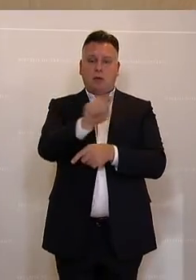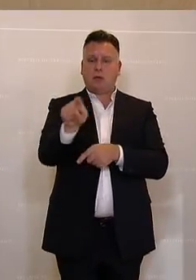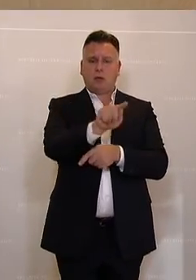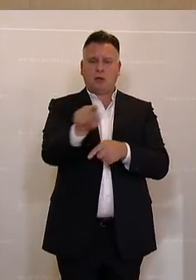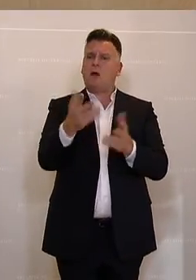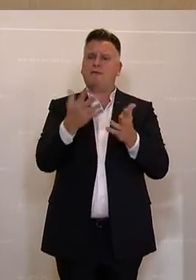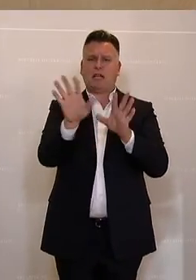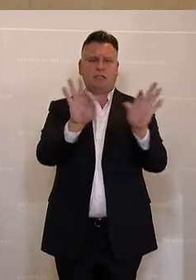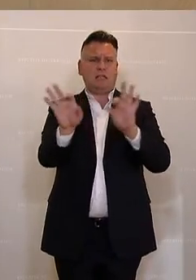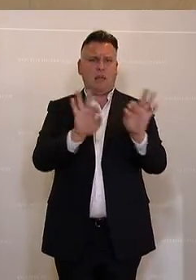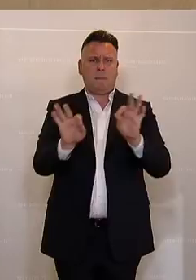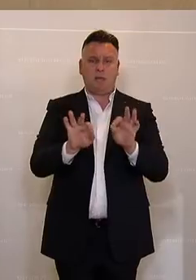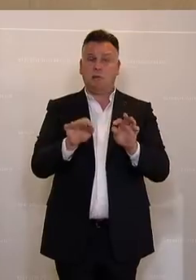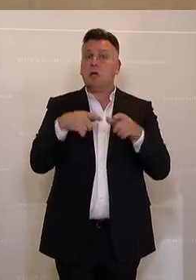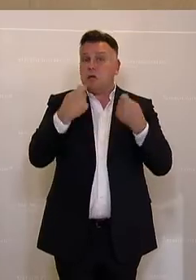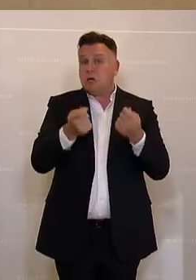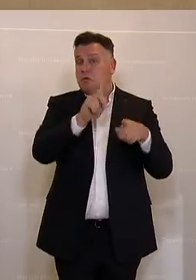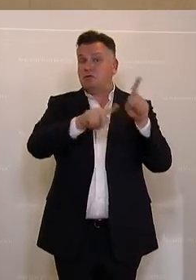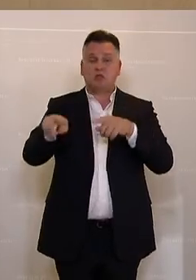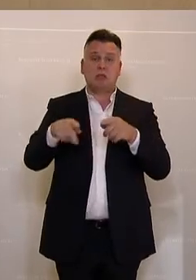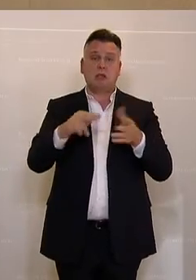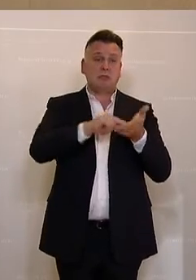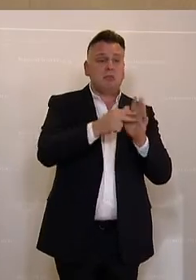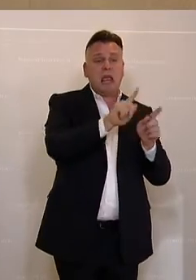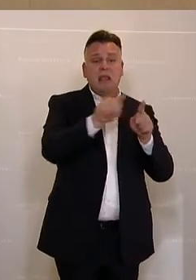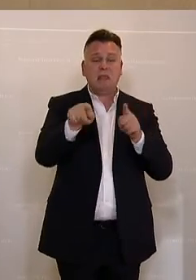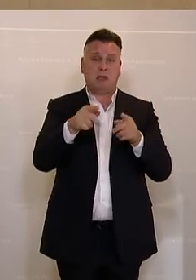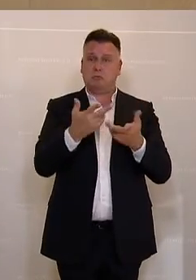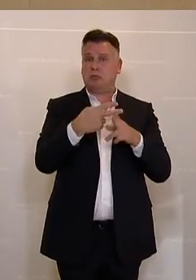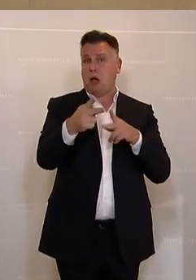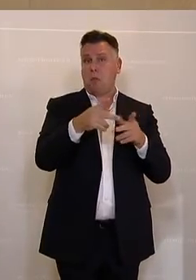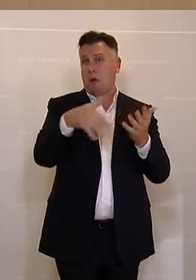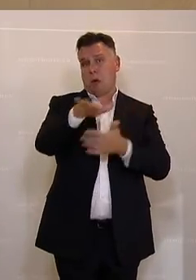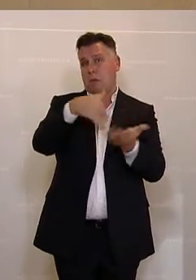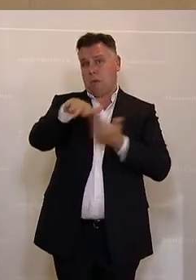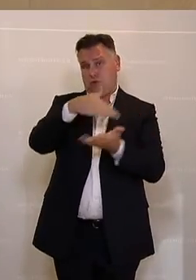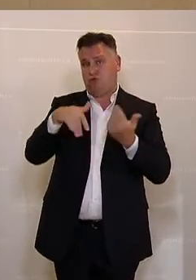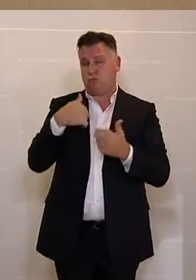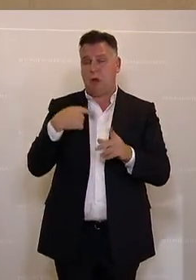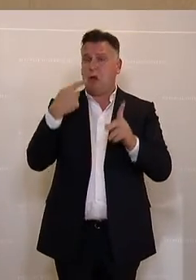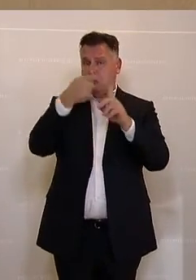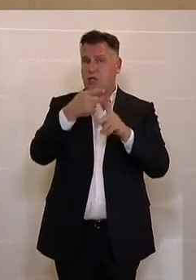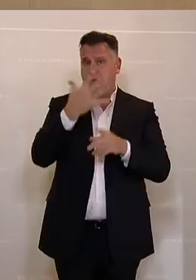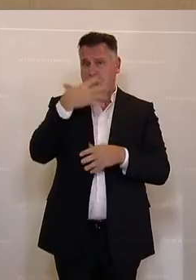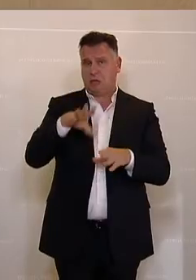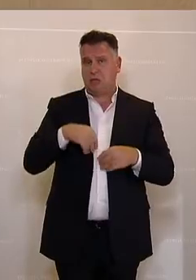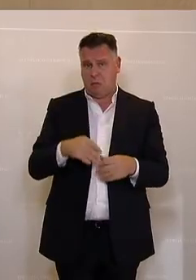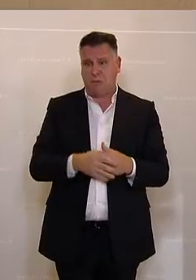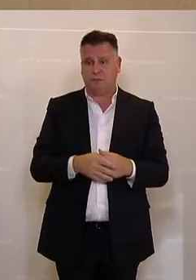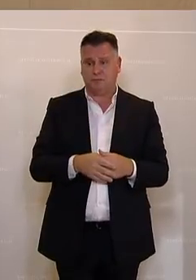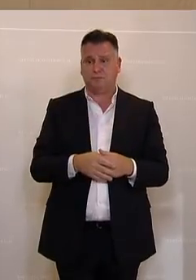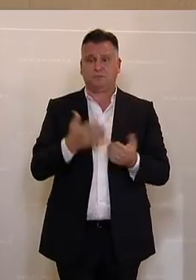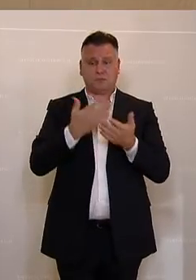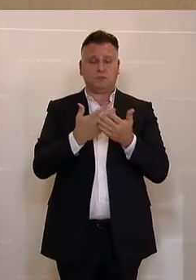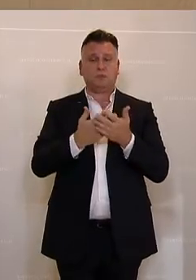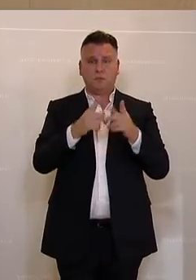saubere Technologien nebeneinander existieren. Es wird ein Mix sein müssen, wenn wir unsere Ziele auch ernst nehmen. Und wir